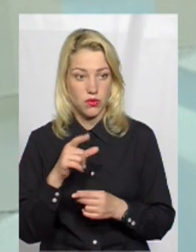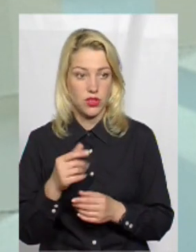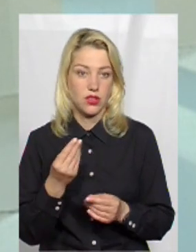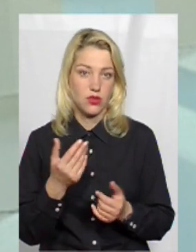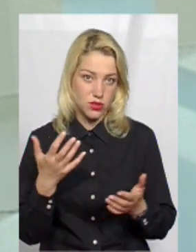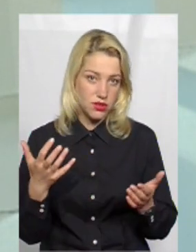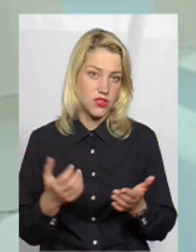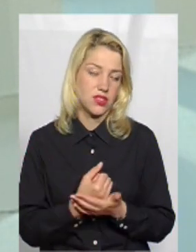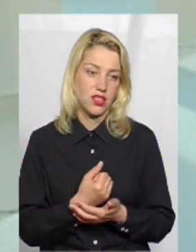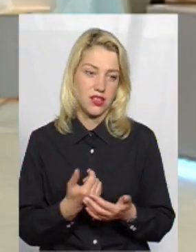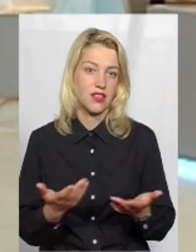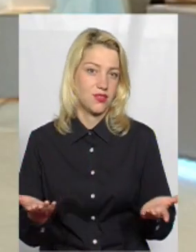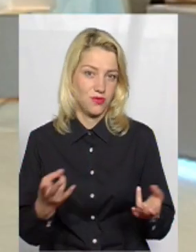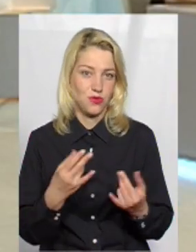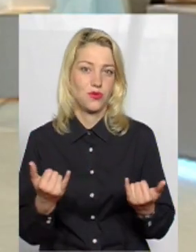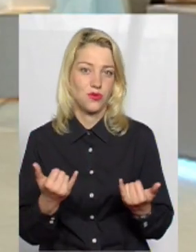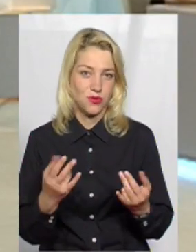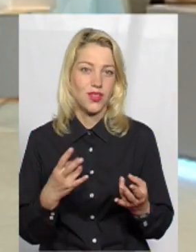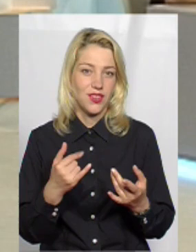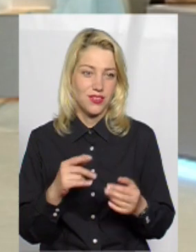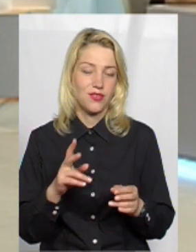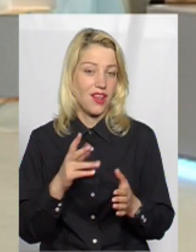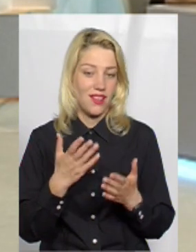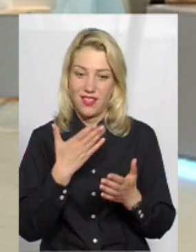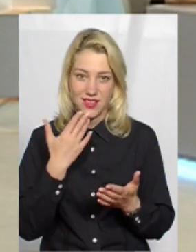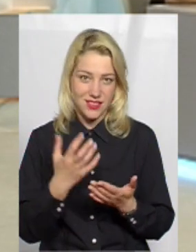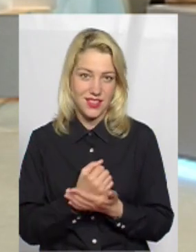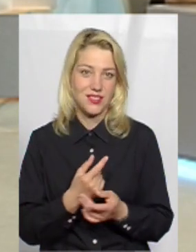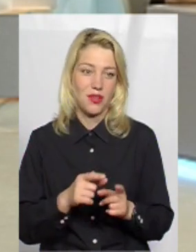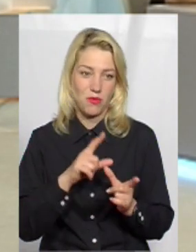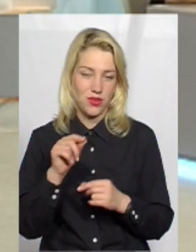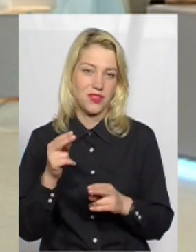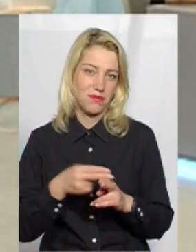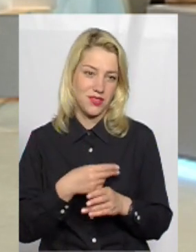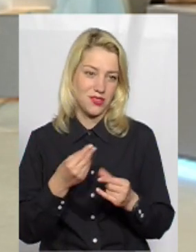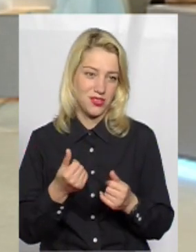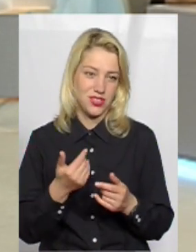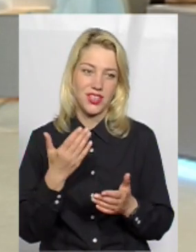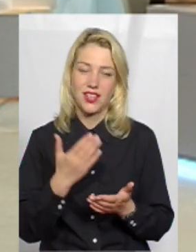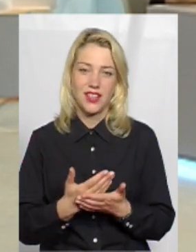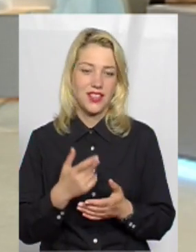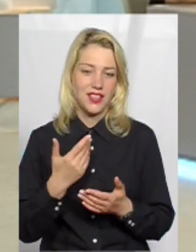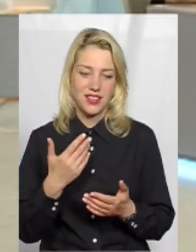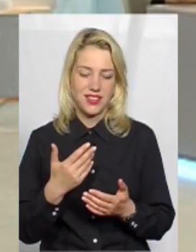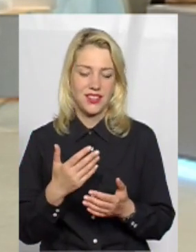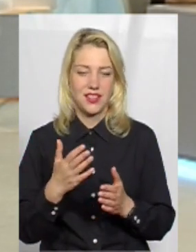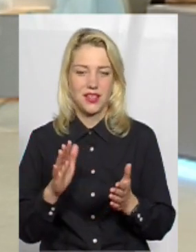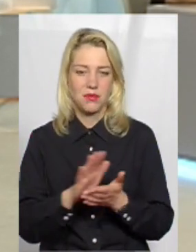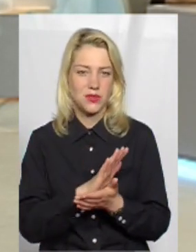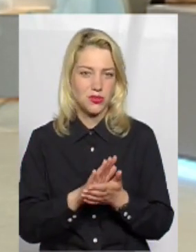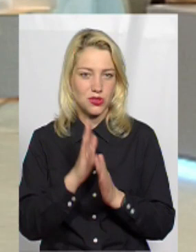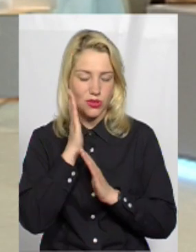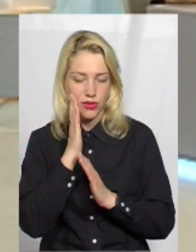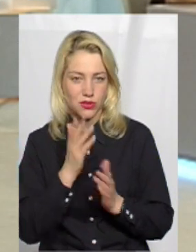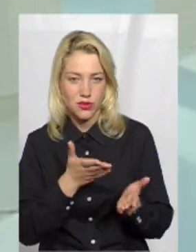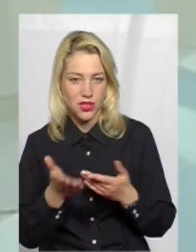гроші ви знайдете, все одно, не знайдете нічого страшного, поїдете без грошей. Є каучсерфінг, є автостоп,